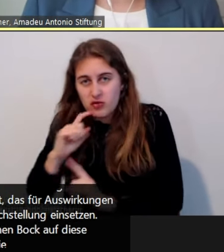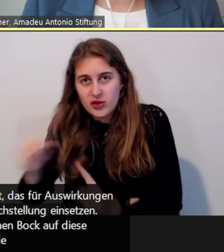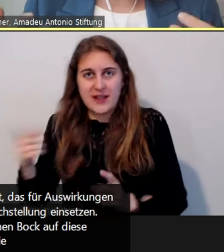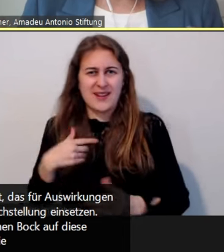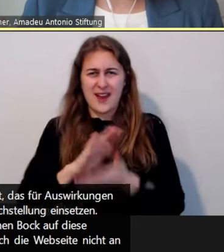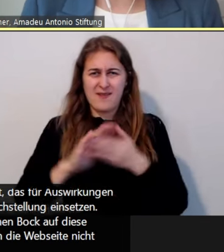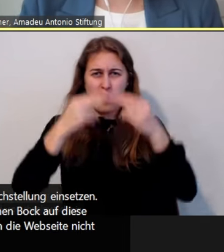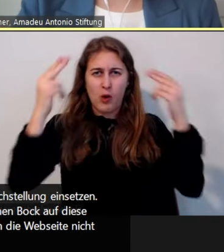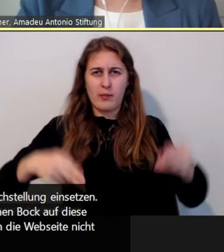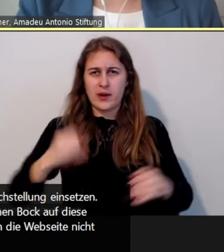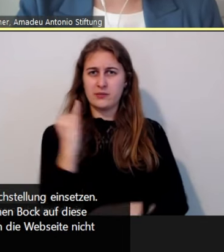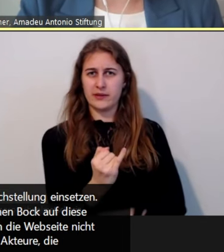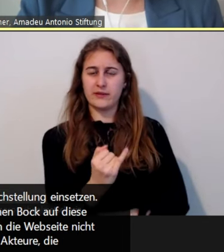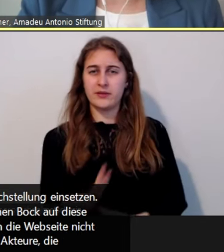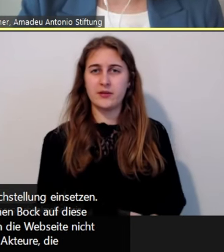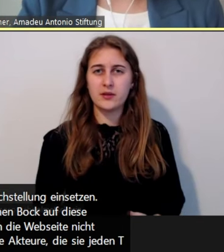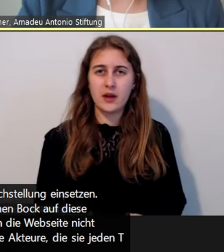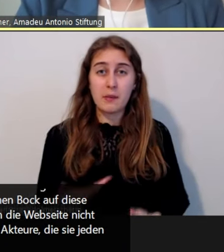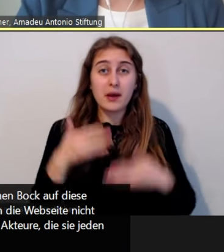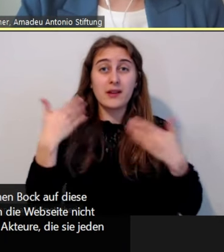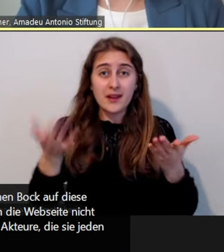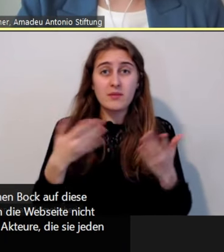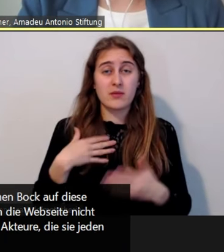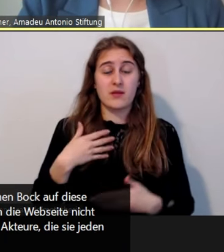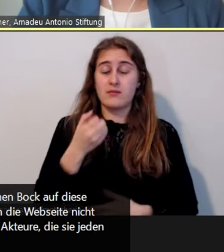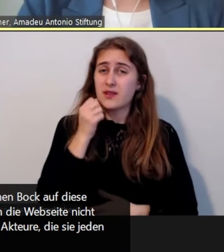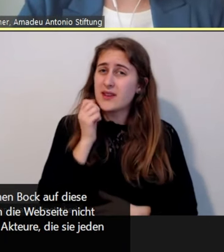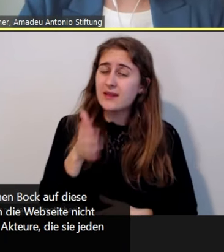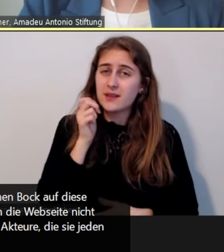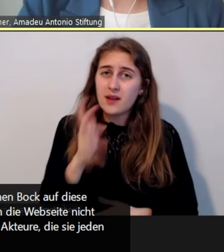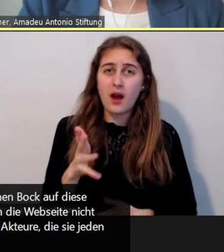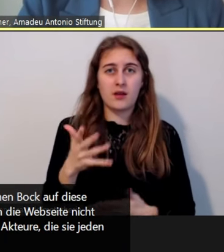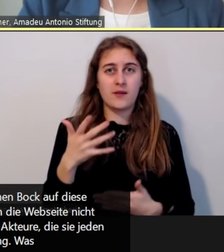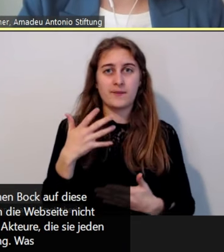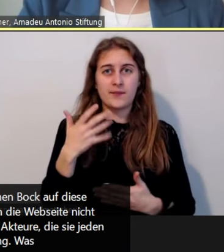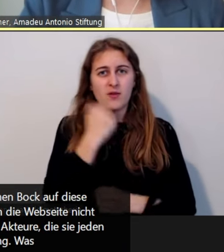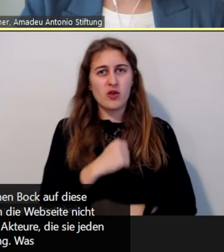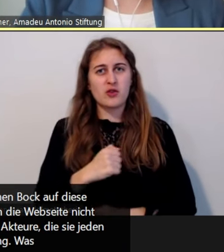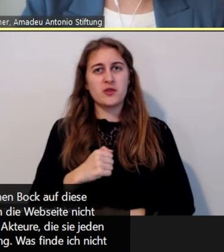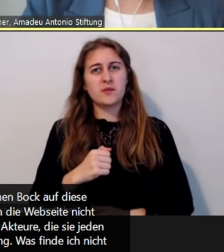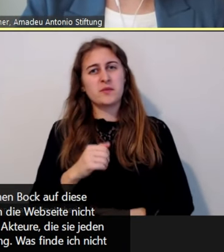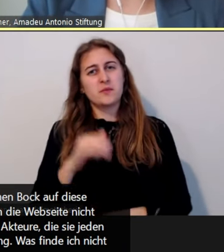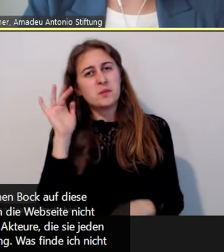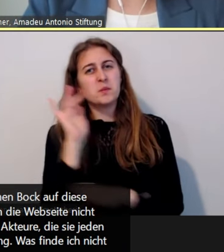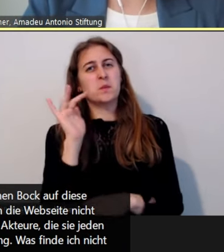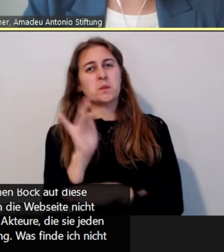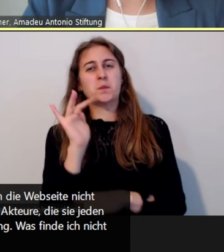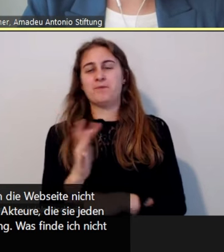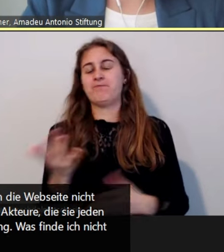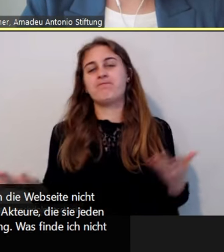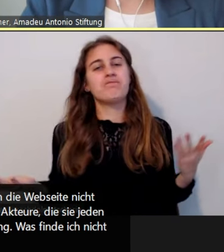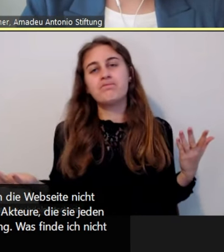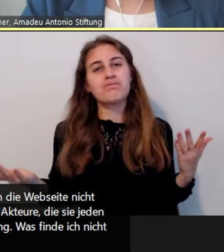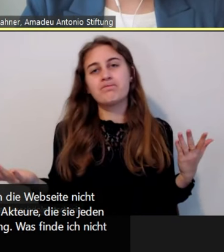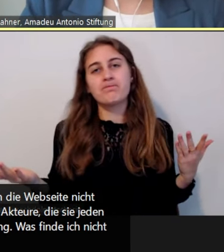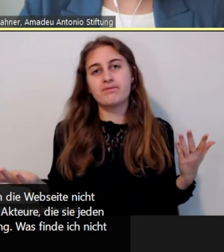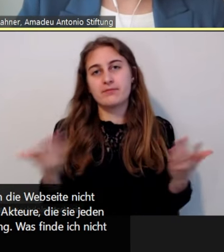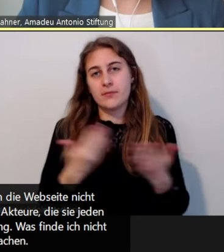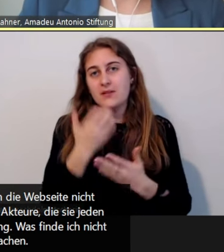sendungsbewusste Akteure, die sie jeden Tag damit behelligen und das ist einfach ein Ding, was finde ich nicht geht und das wollen wir eben damit sichtbar machen.